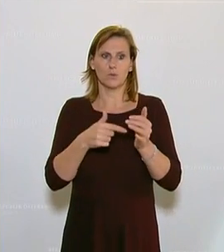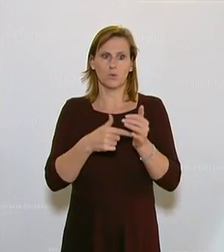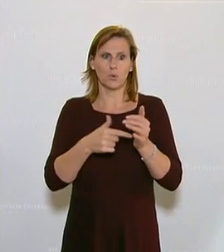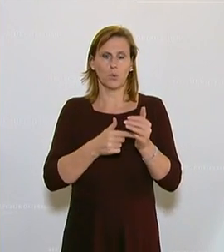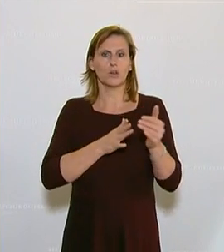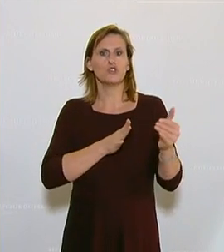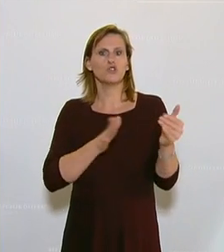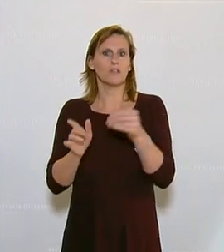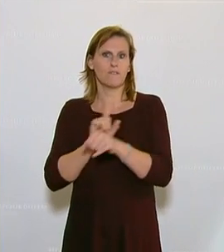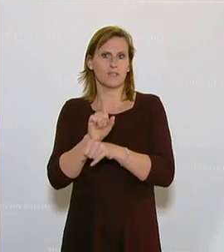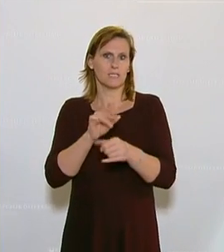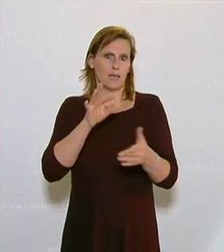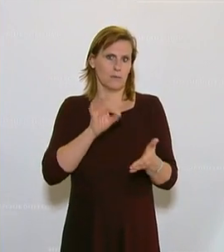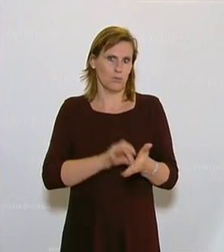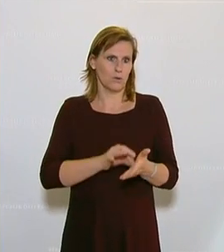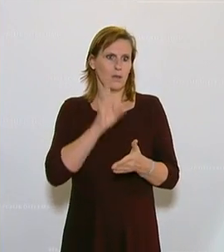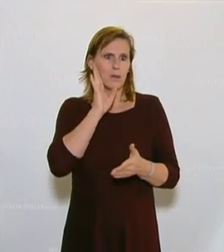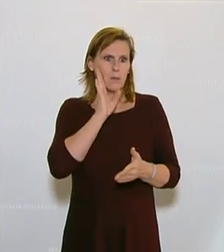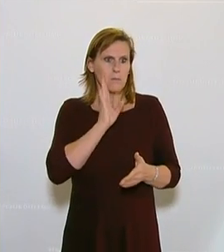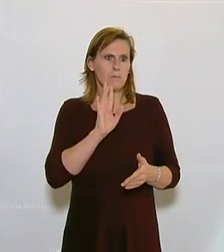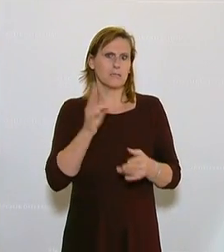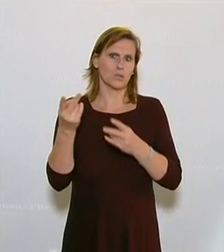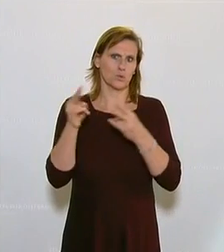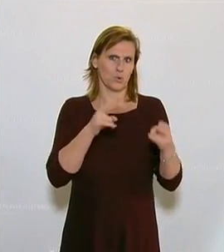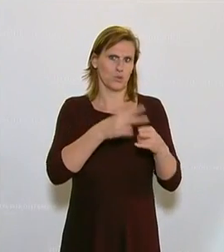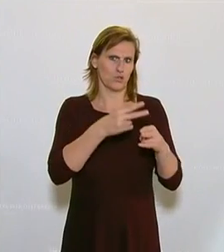missglückten Zeitpunkt, also bitte zurück an den Staat.